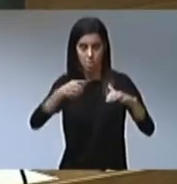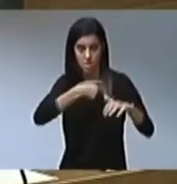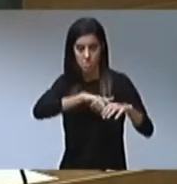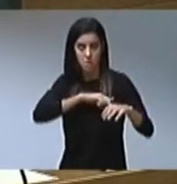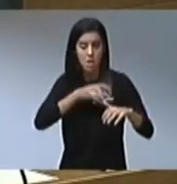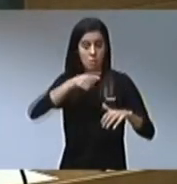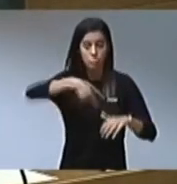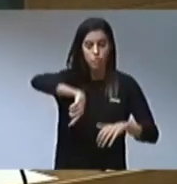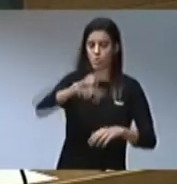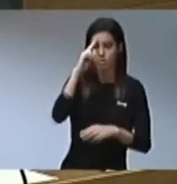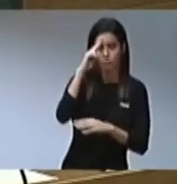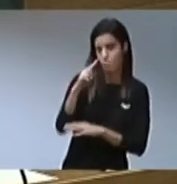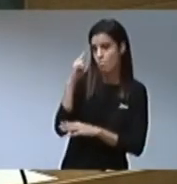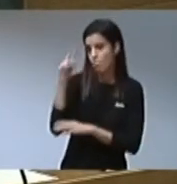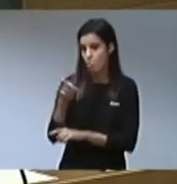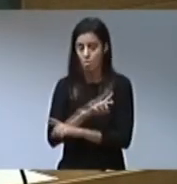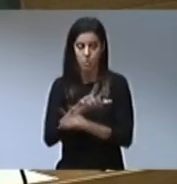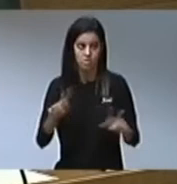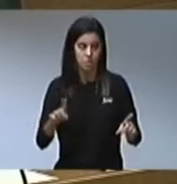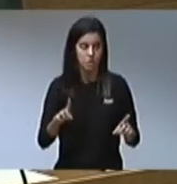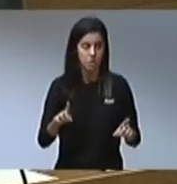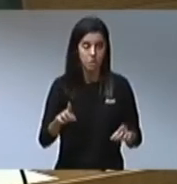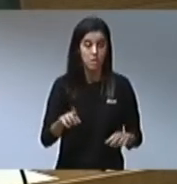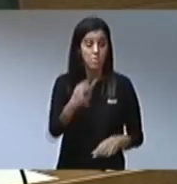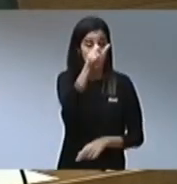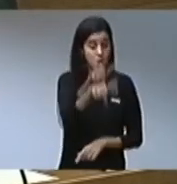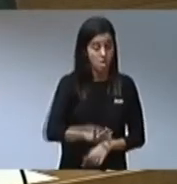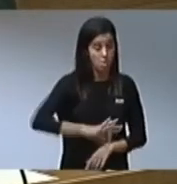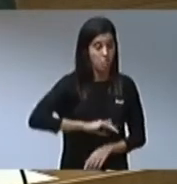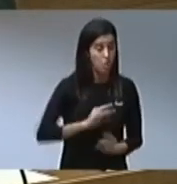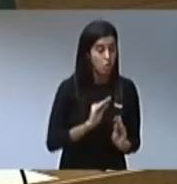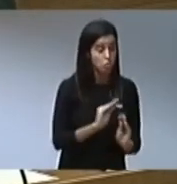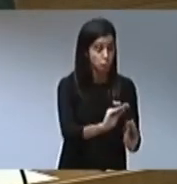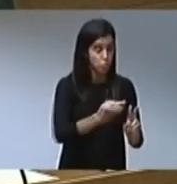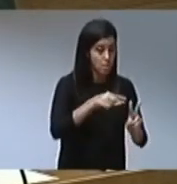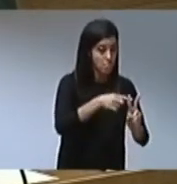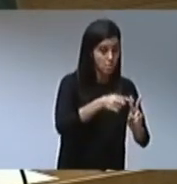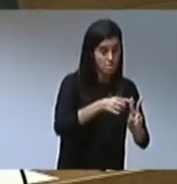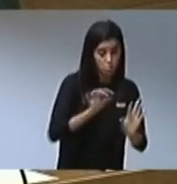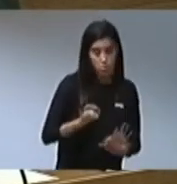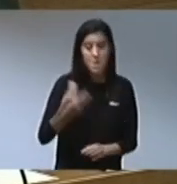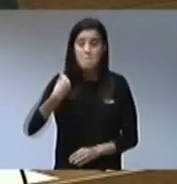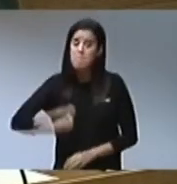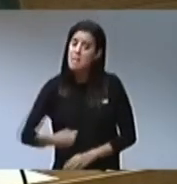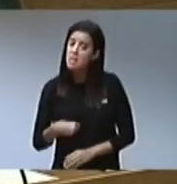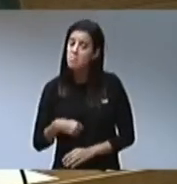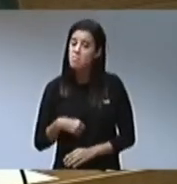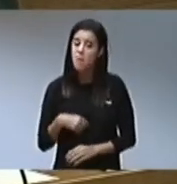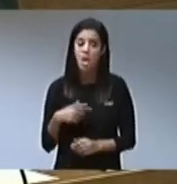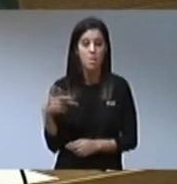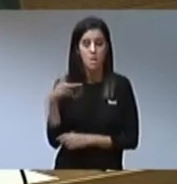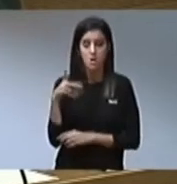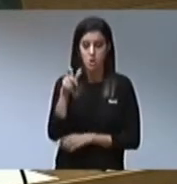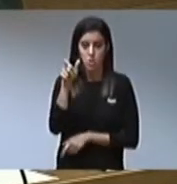Senyores de Vox, una diputada seua té la mateixa legitimitat que una d'Unides Podem, del PSOE, del Partit Popular o de